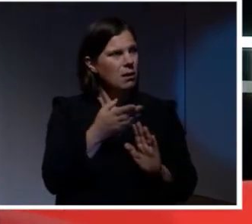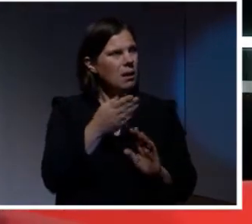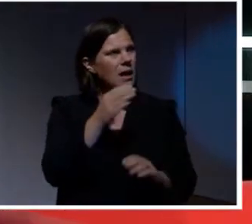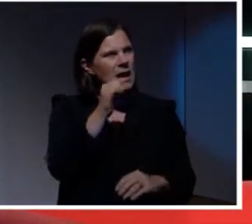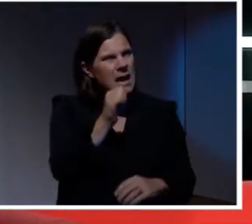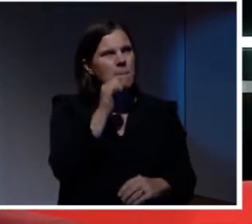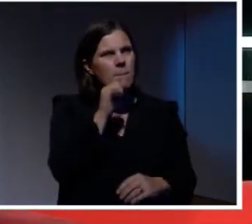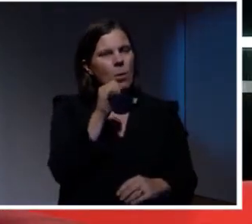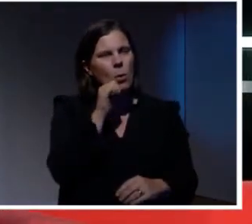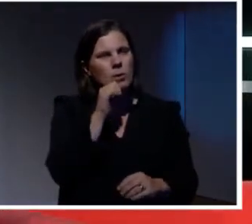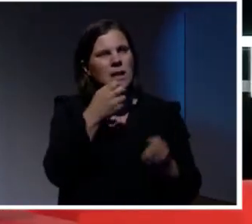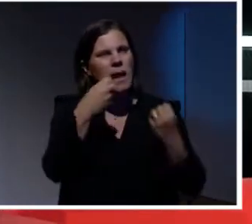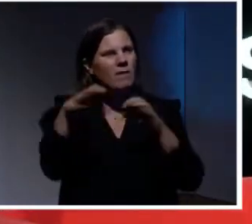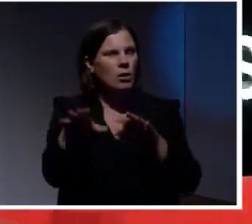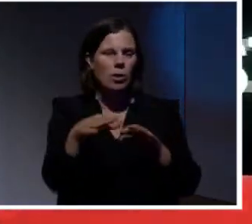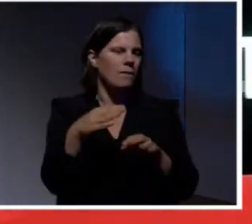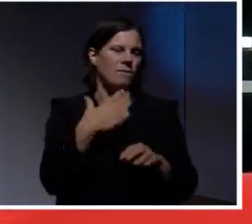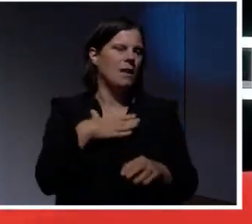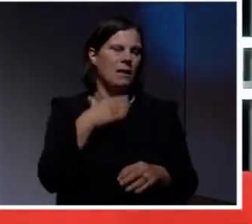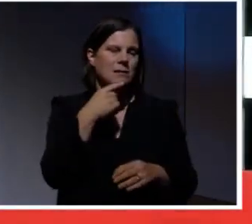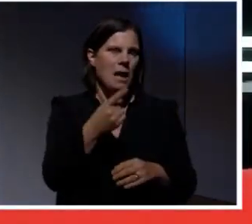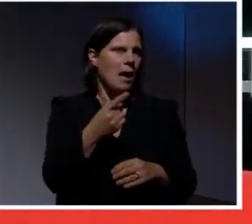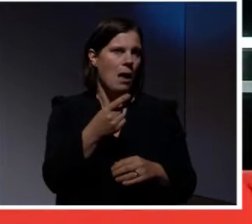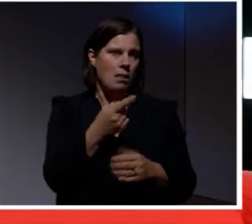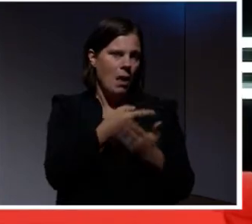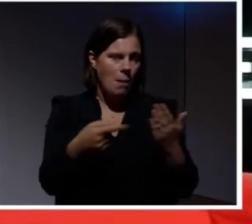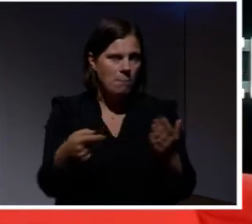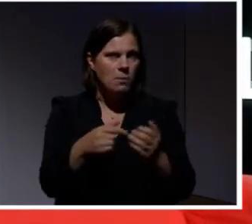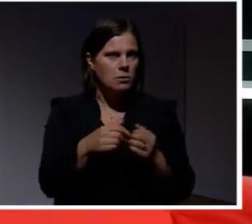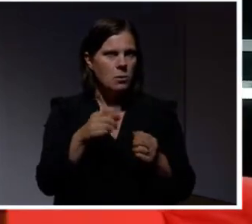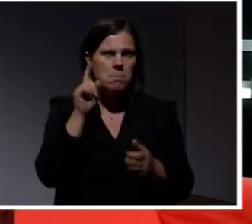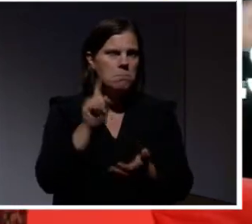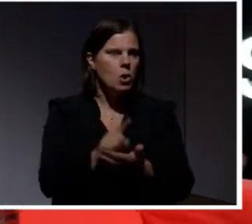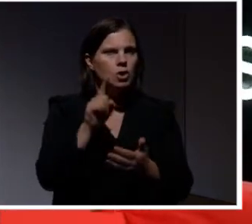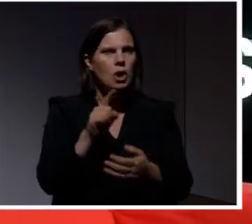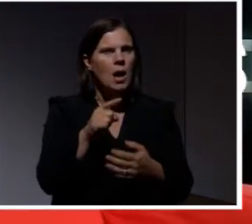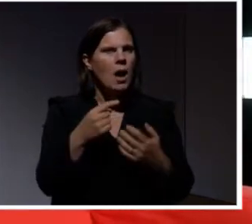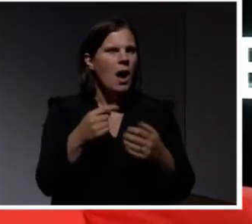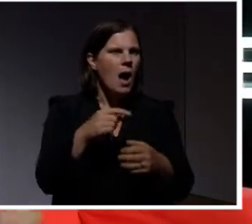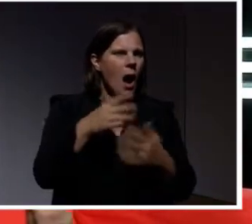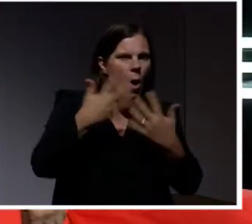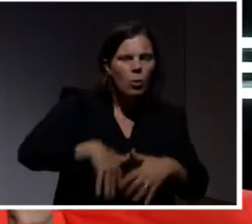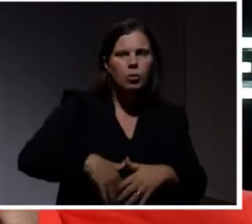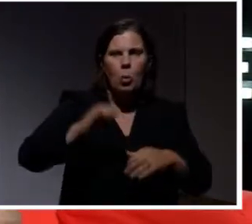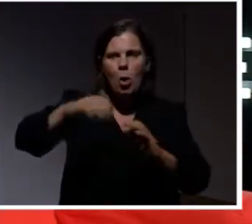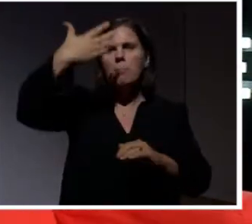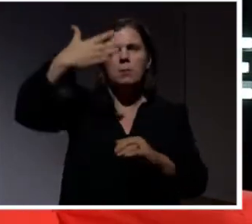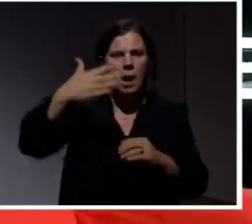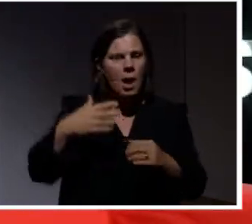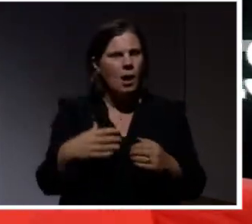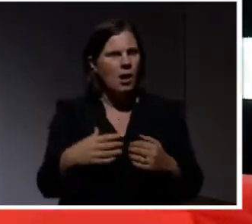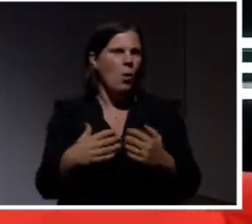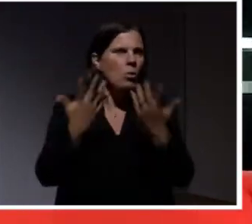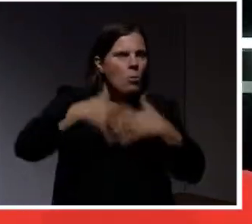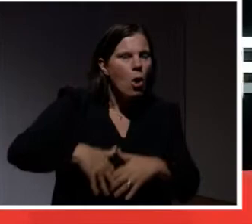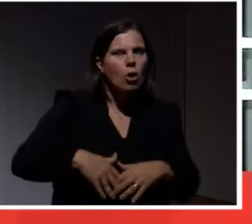-postleverantörerna utan att nämna några namn amok. Och plötsligt så gick allting och autoexekverade. Och det öppnades automatiskt. Allt för